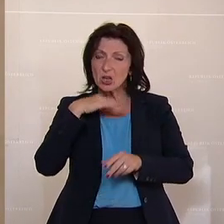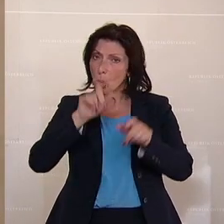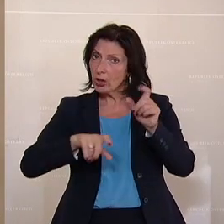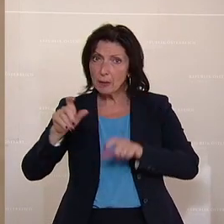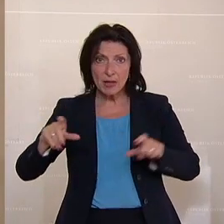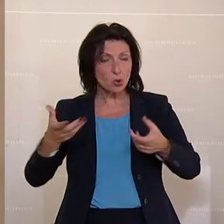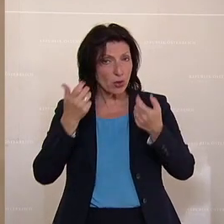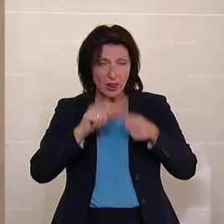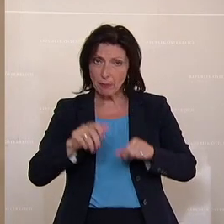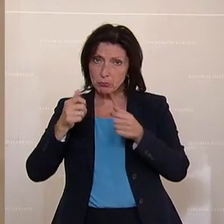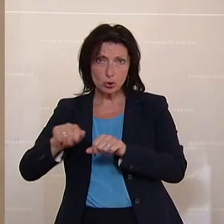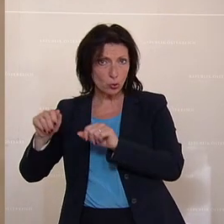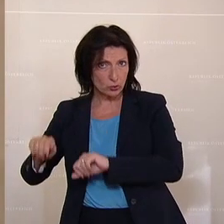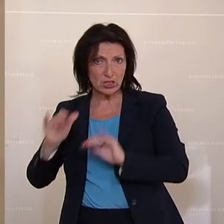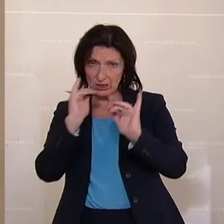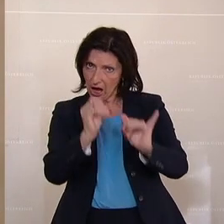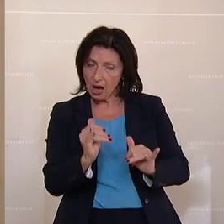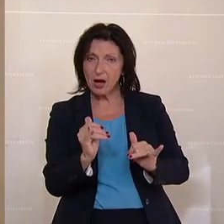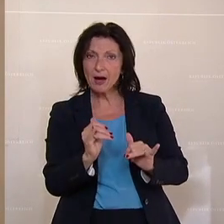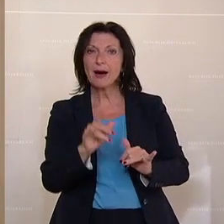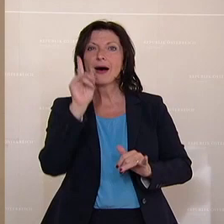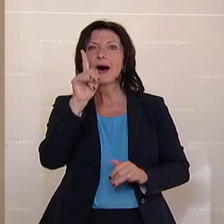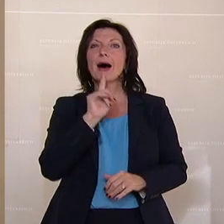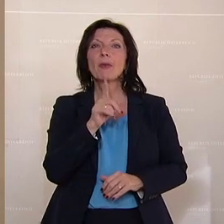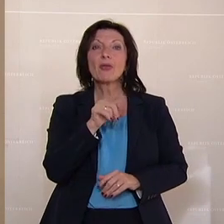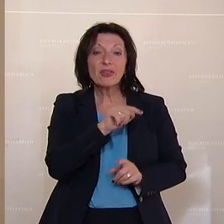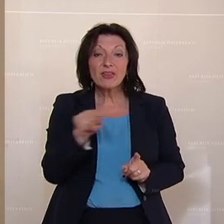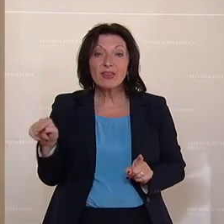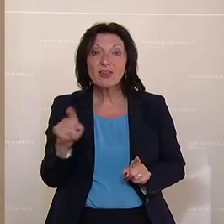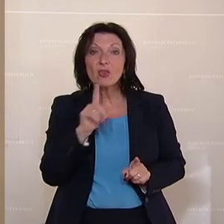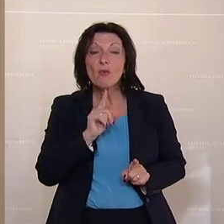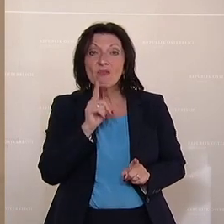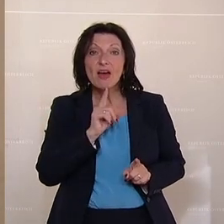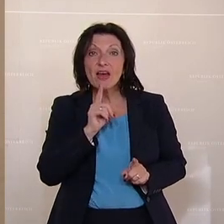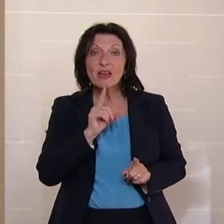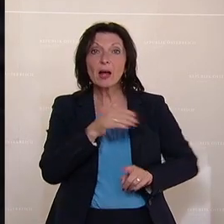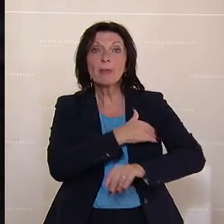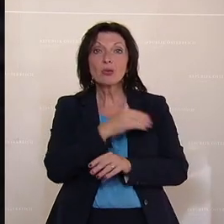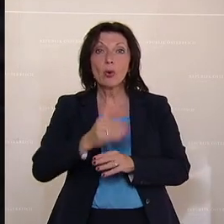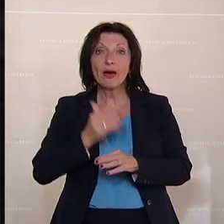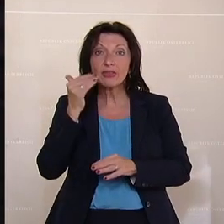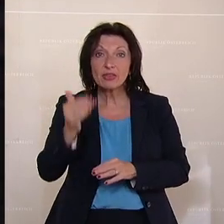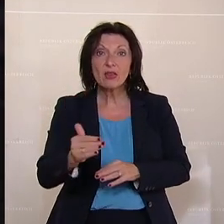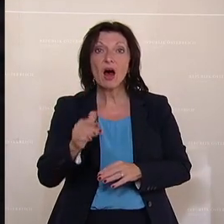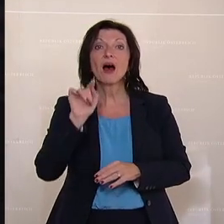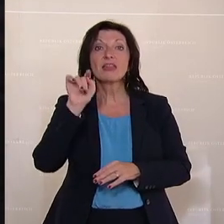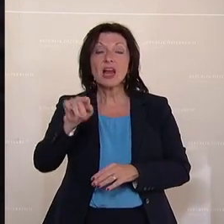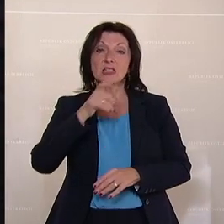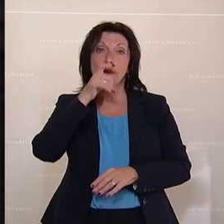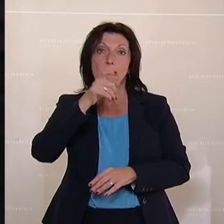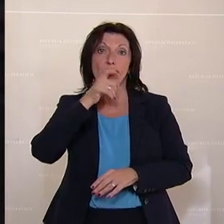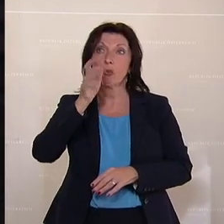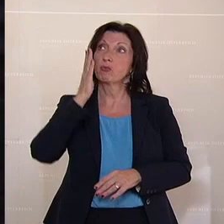viele Absolventen haben, aber nur wenige von ihnen werden nach der Matura tatsächlich auch in diesem Berufsfeld